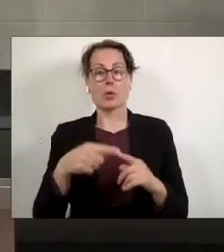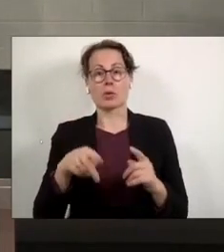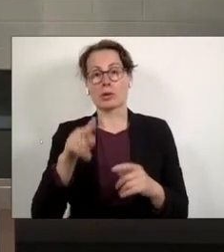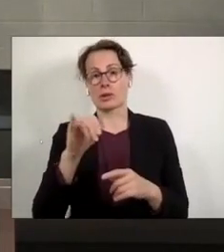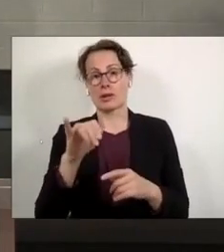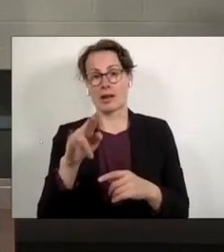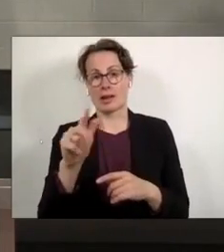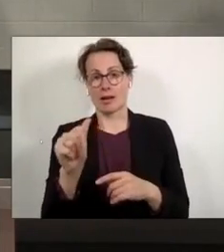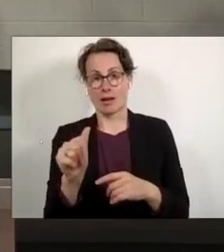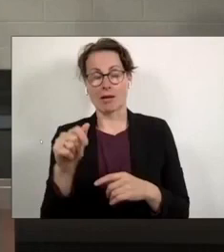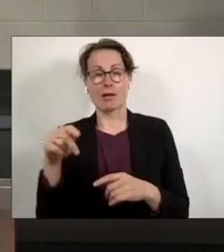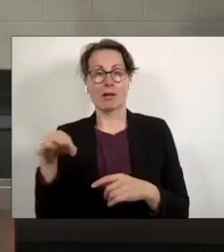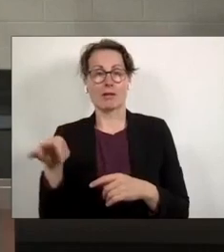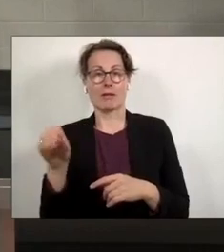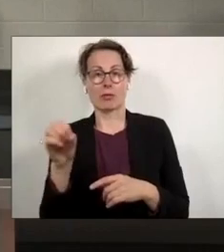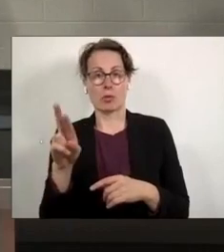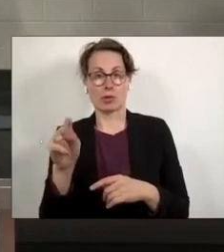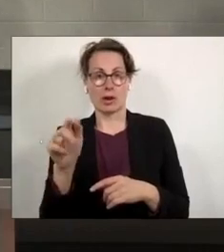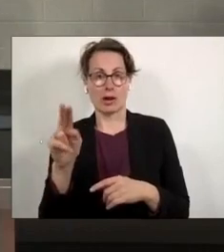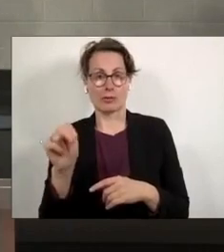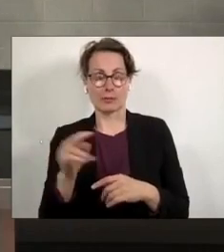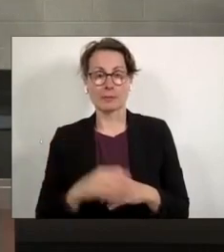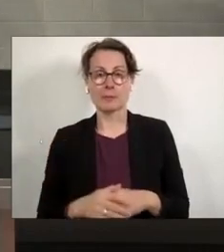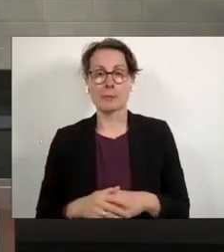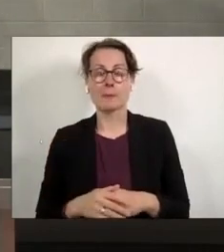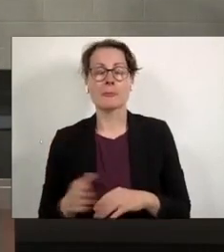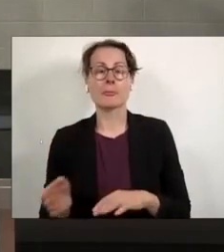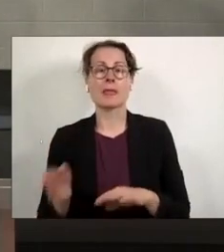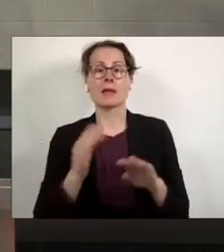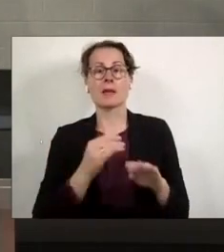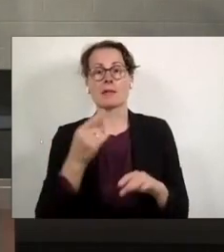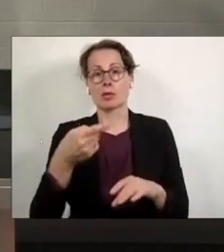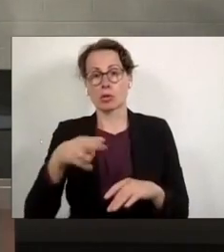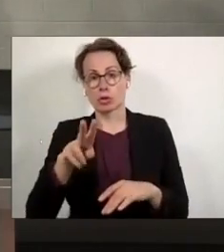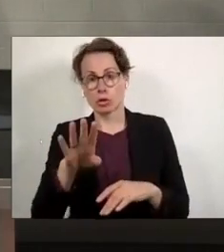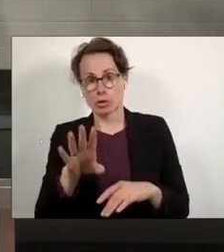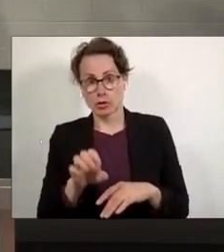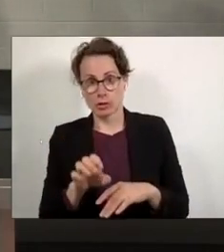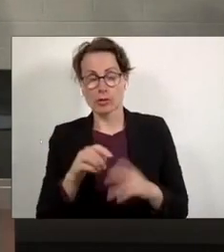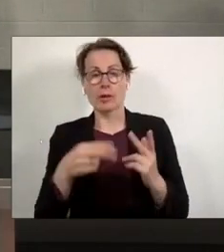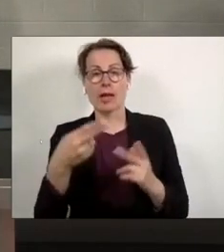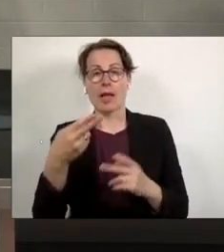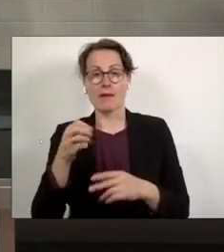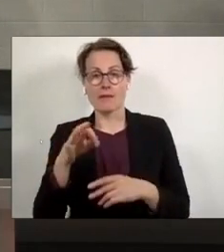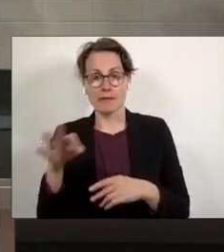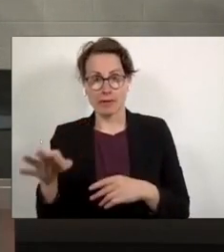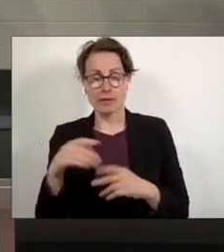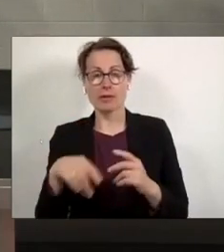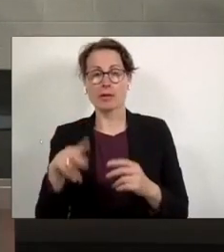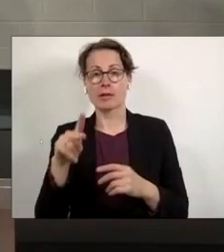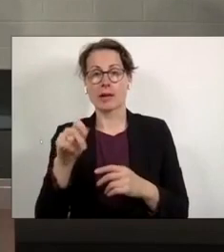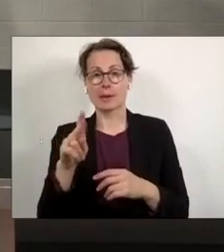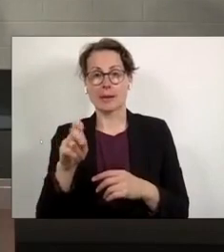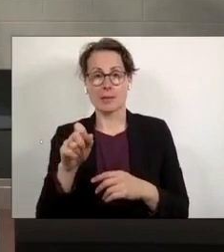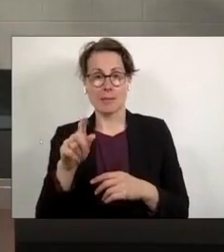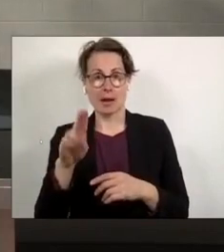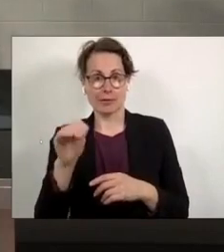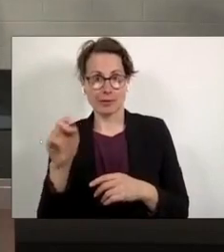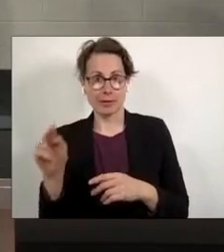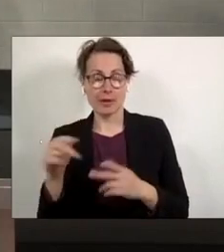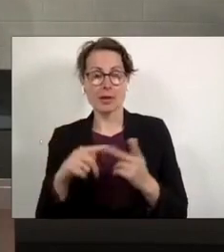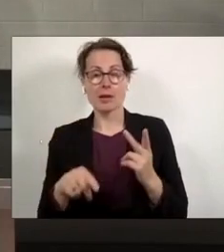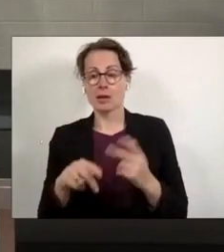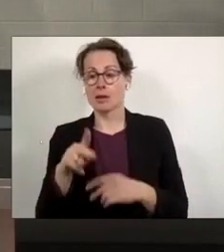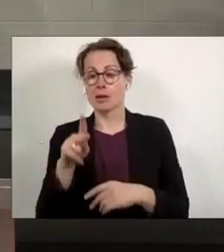sowie Elisa Gutsche, Kathleen Heff, Dimitri Kapitelmann, Kadri Elkatschi, die heute auch hier anwesend ist,